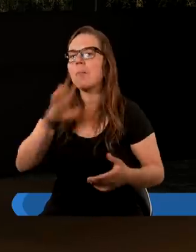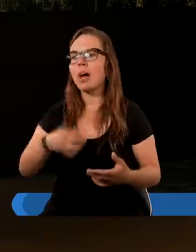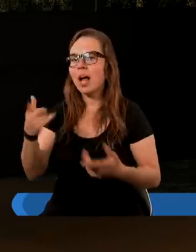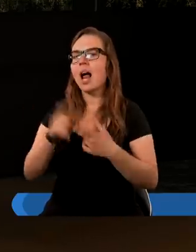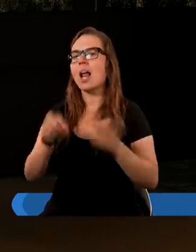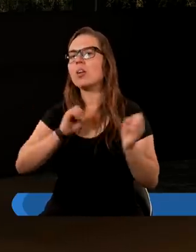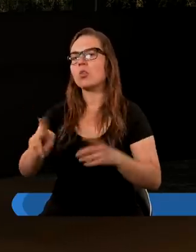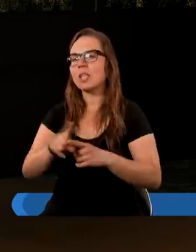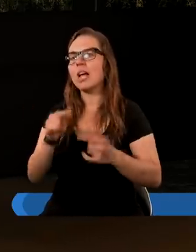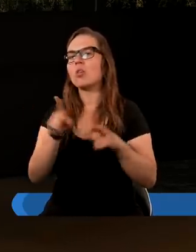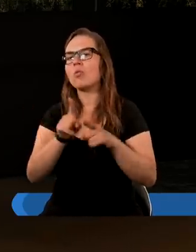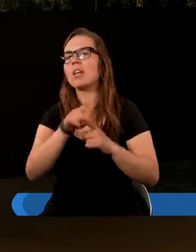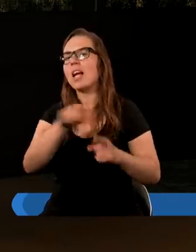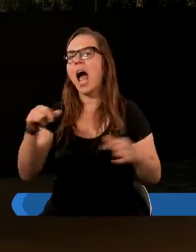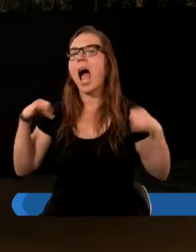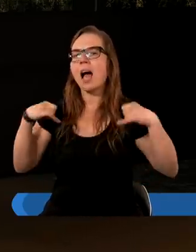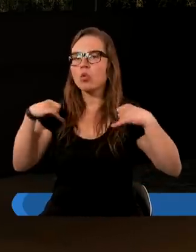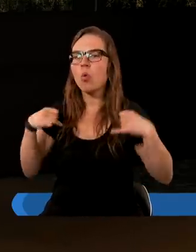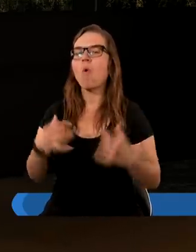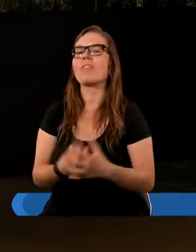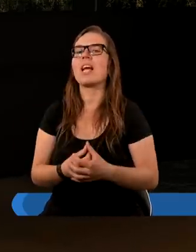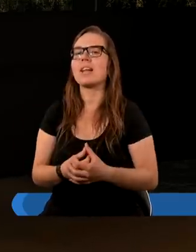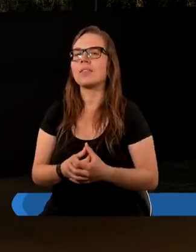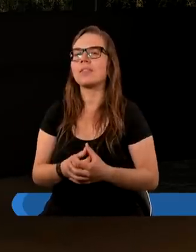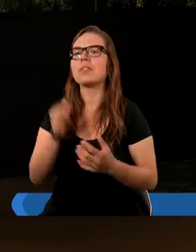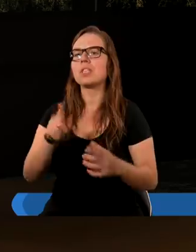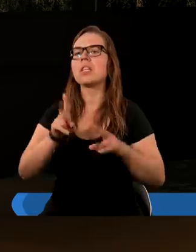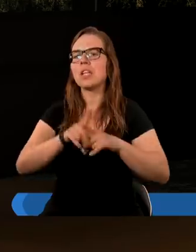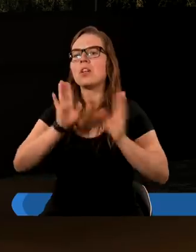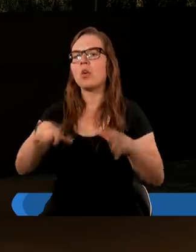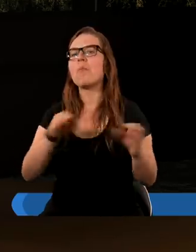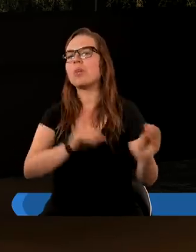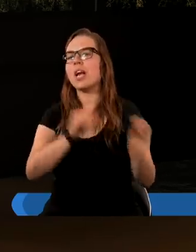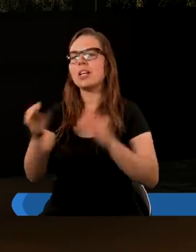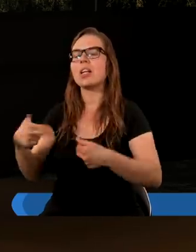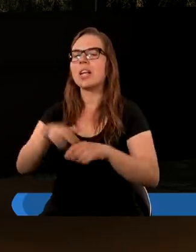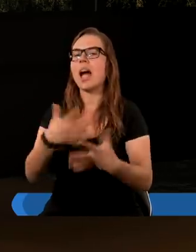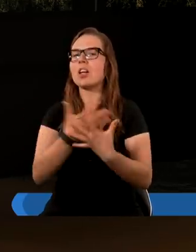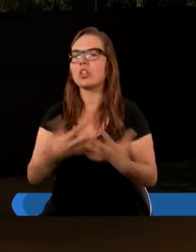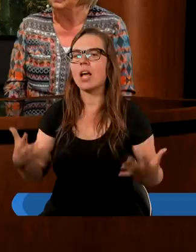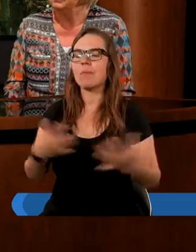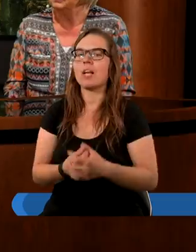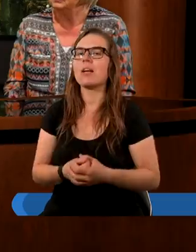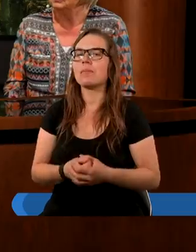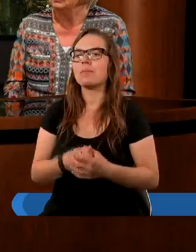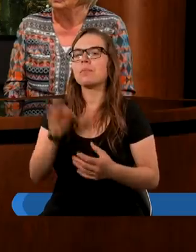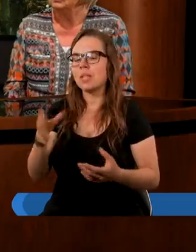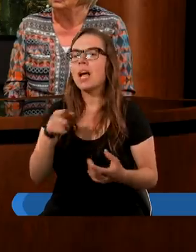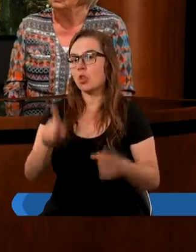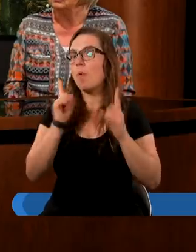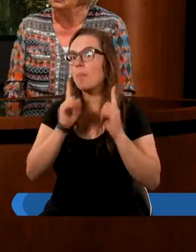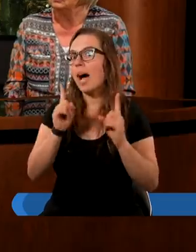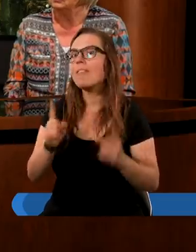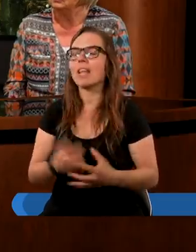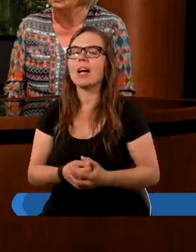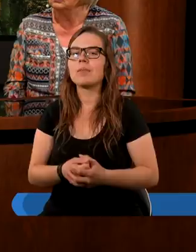ale zrzuceni zostali również jego aniołowie. Czyli został przeniesiony na Ziemię. Tak. To prawda